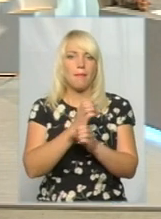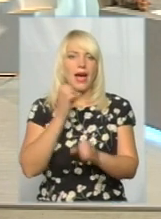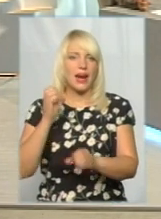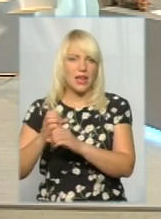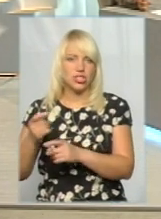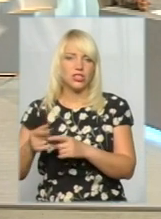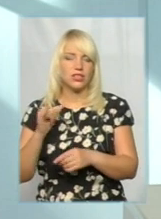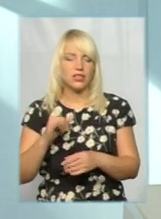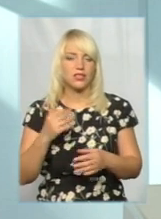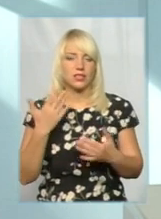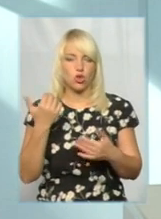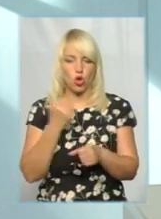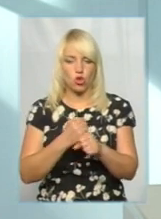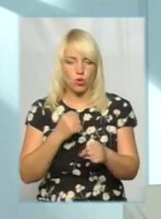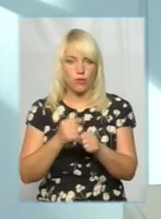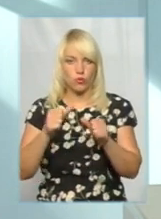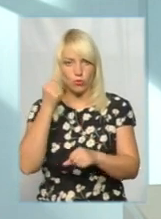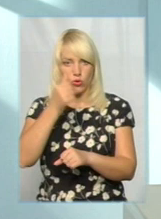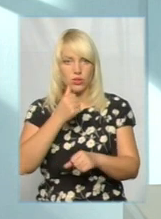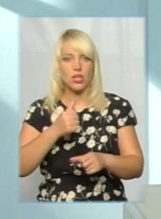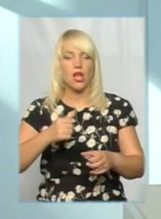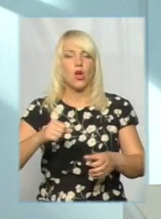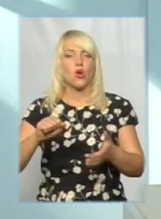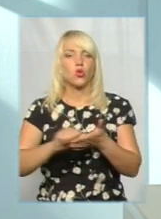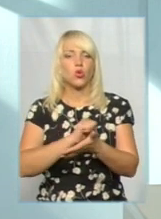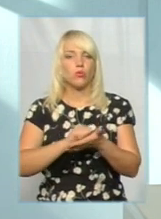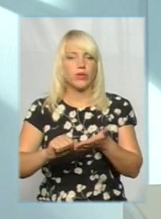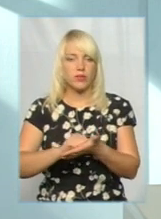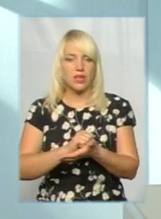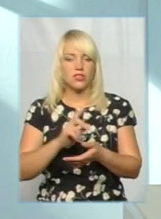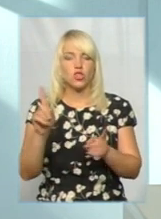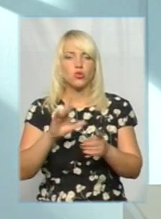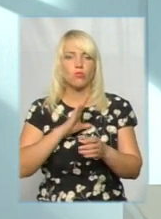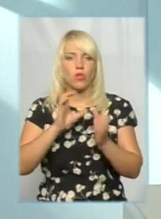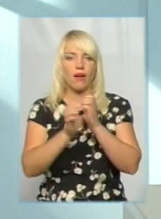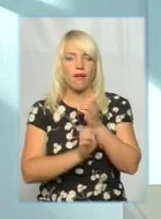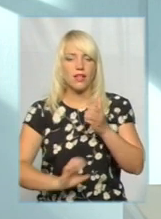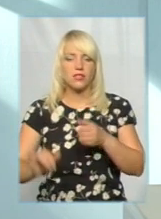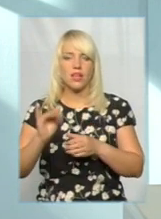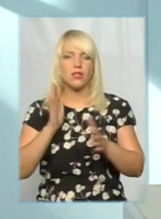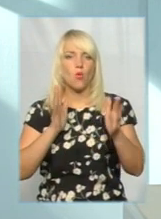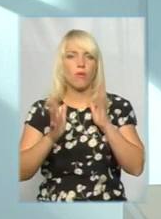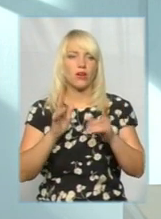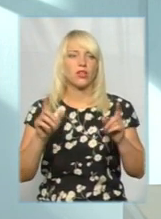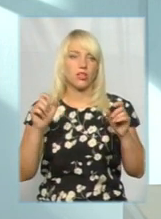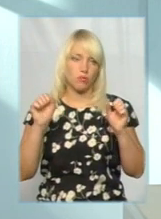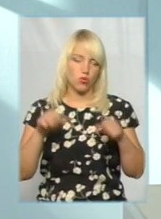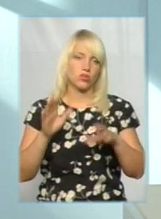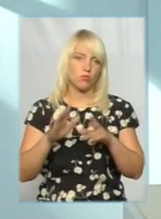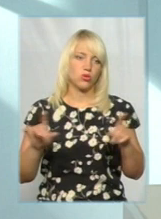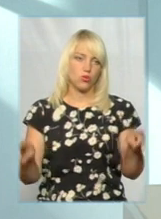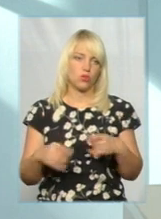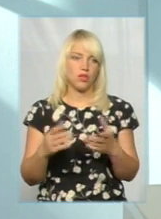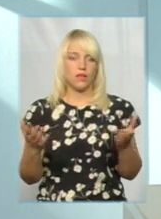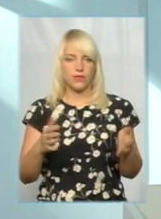документація на те, щоб провести каналізацію в парк. І, відповідно, можна було б тоді організовувати якісь